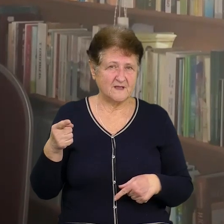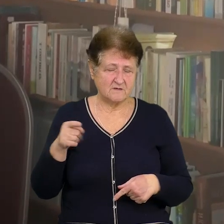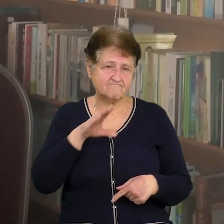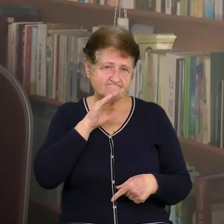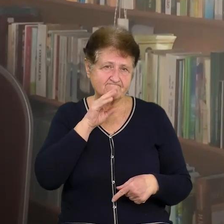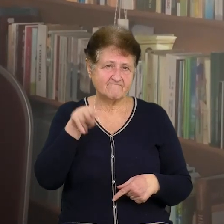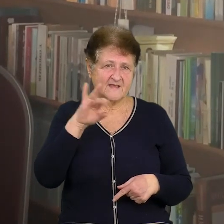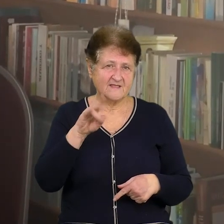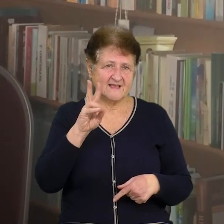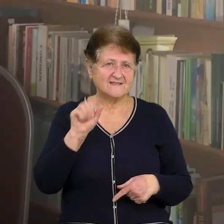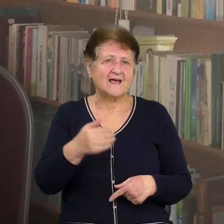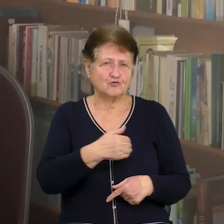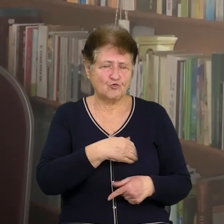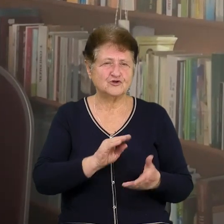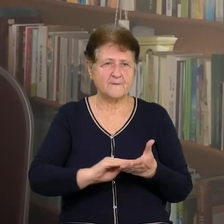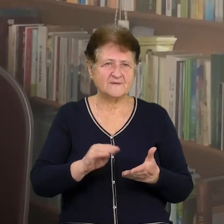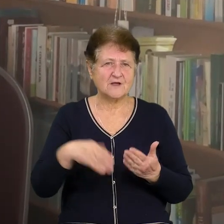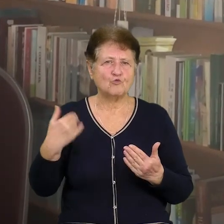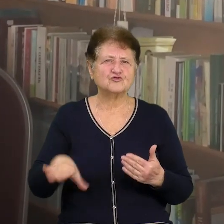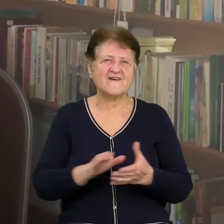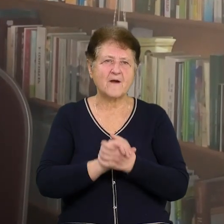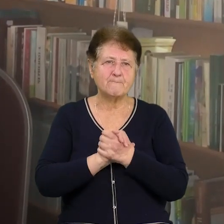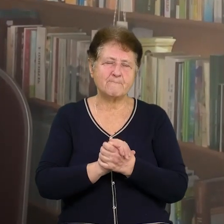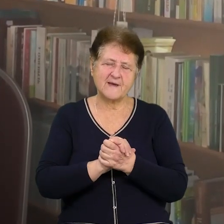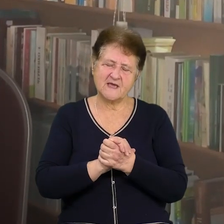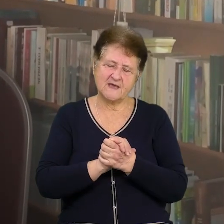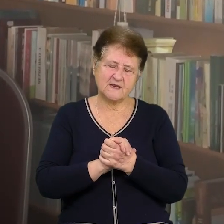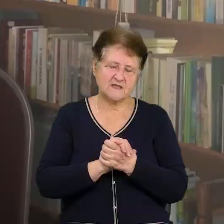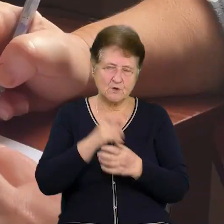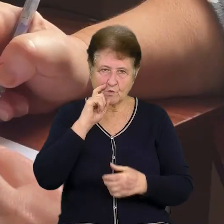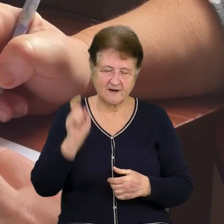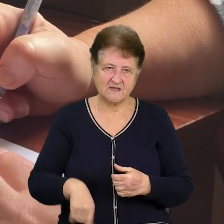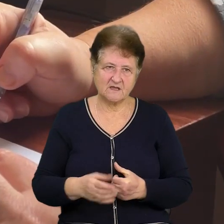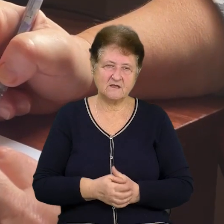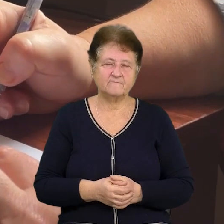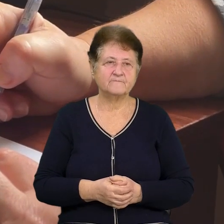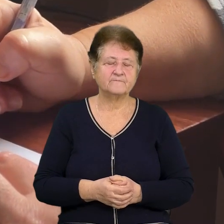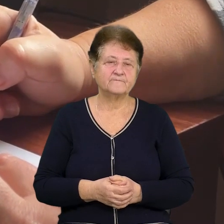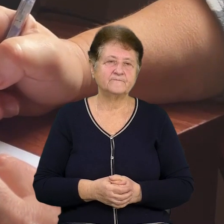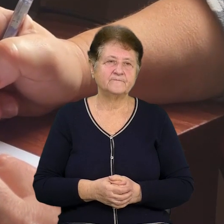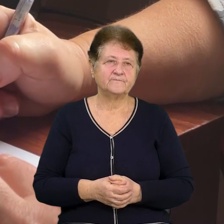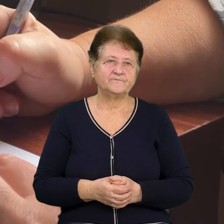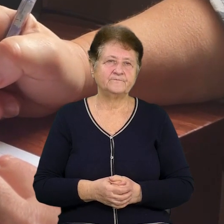хочеться писати уже в мирній, цвітучій Україні. Більше